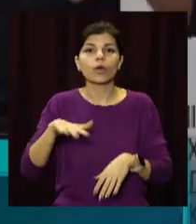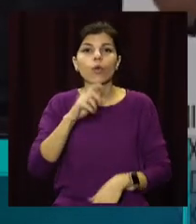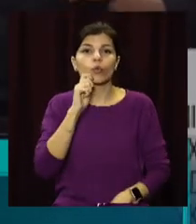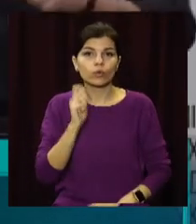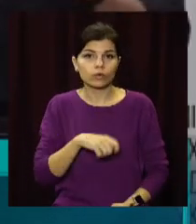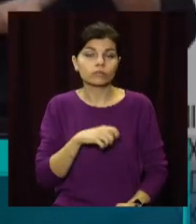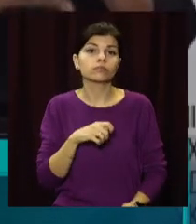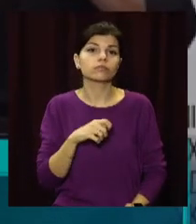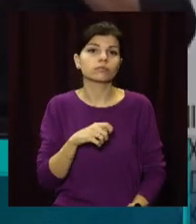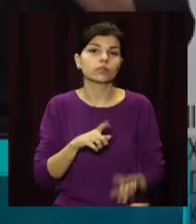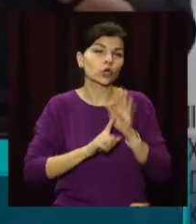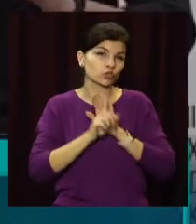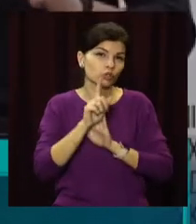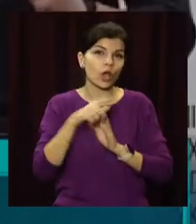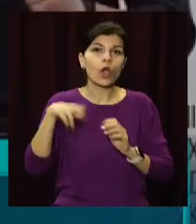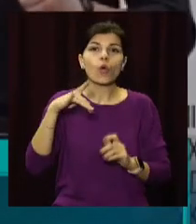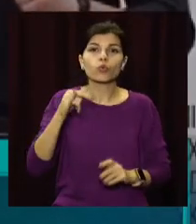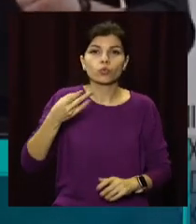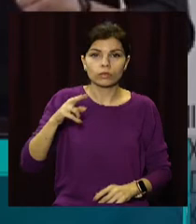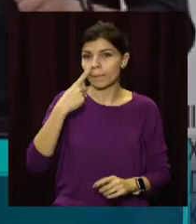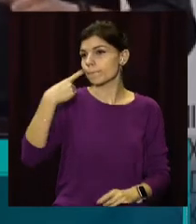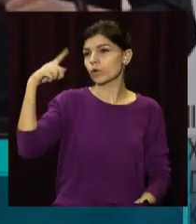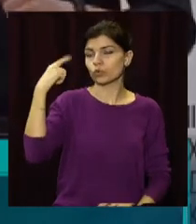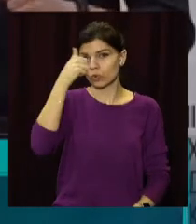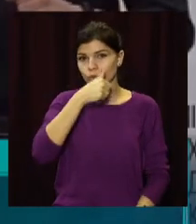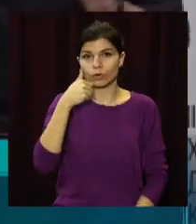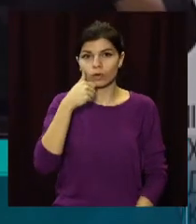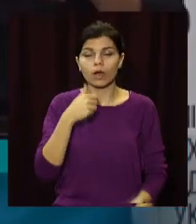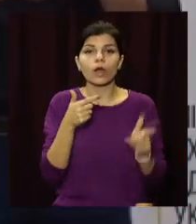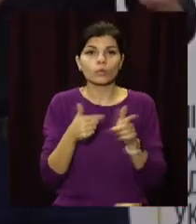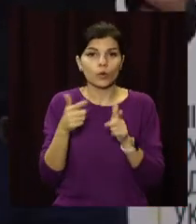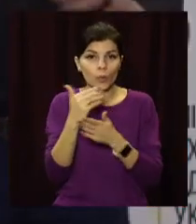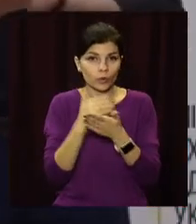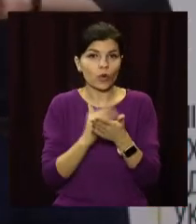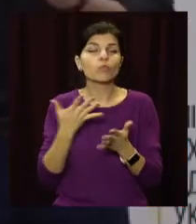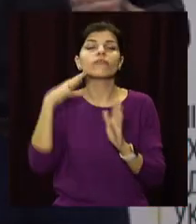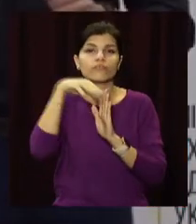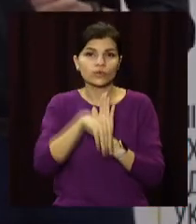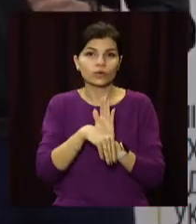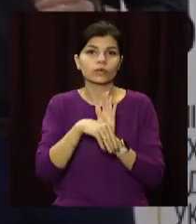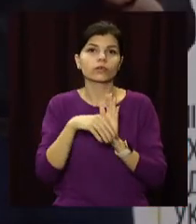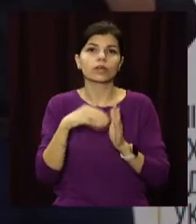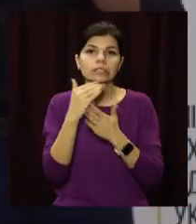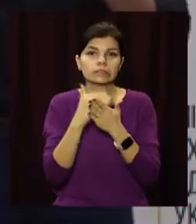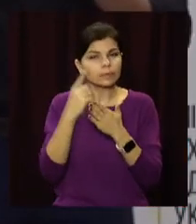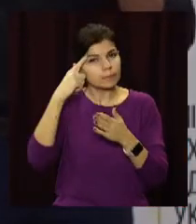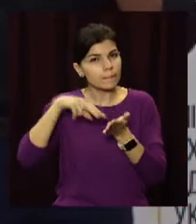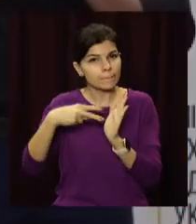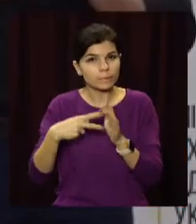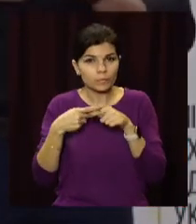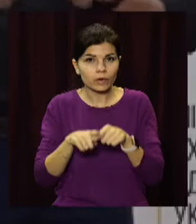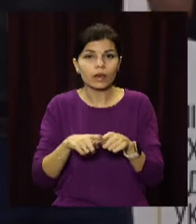України, починаючи з грудня минулого року. У рамках підготовки проєкту буде враховано впроваджену стратегію